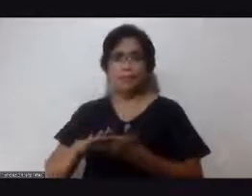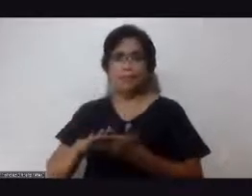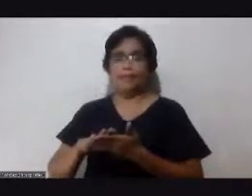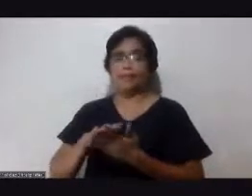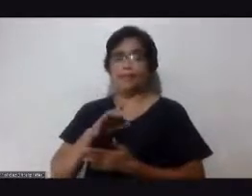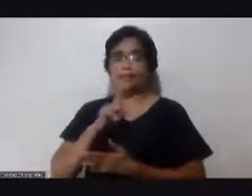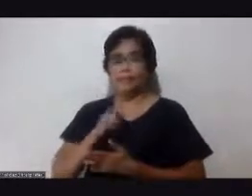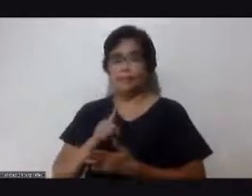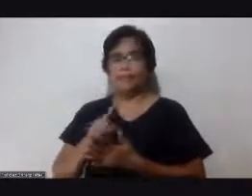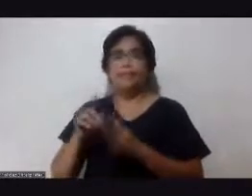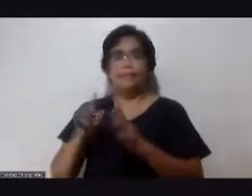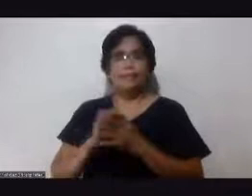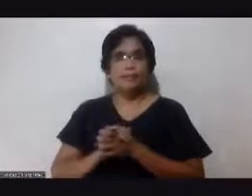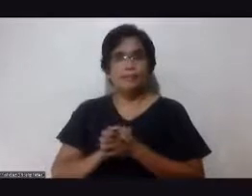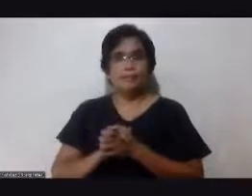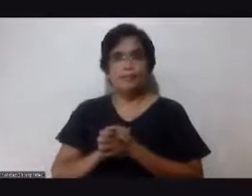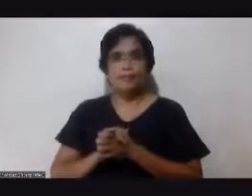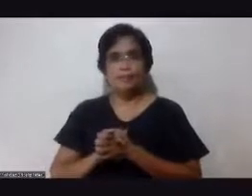pagkain na masama.